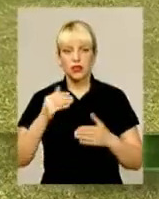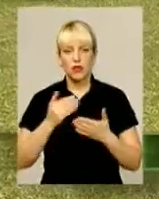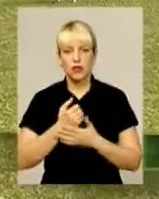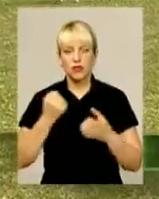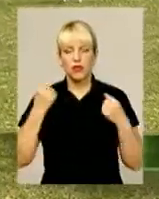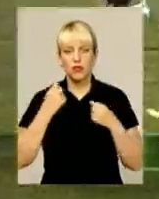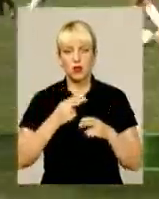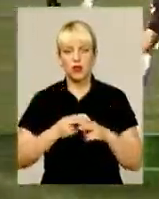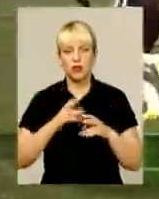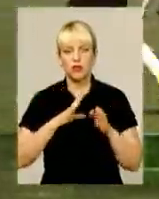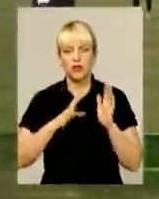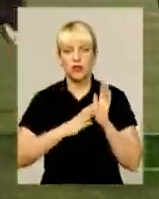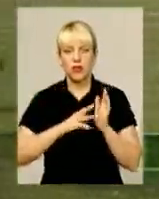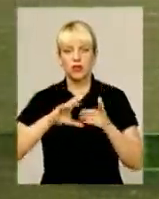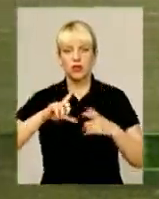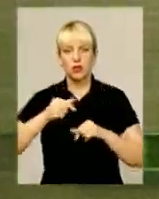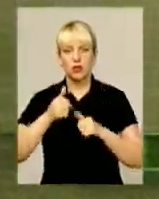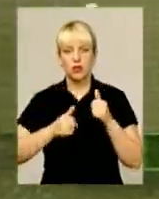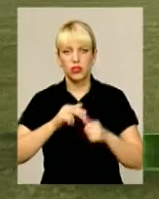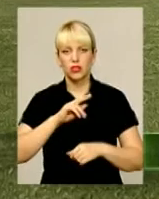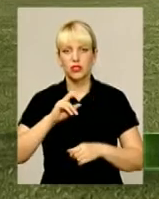Дунаєвцях відбувся дев'ятий турнір імені Михайла Чекмана.